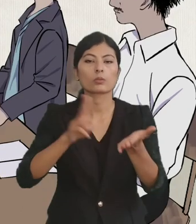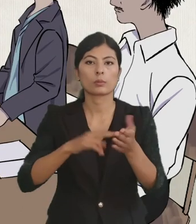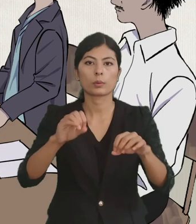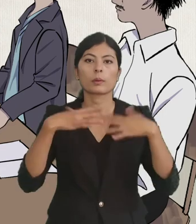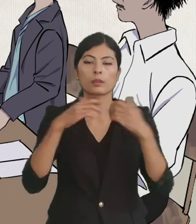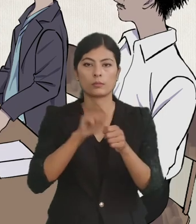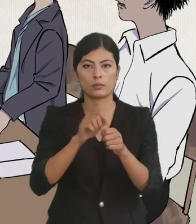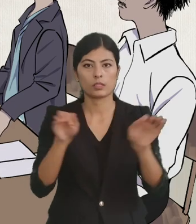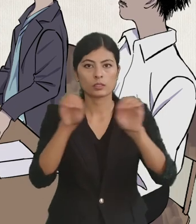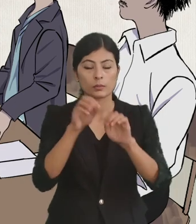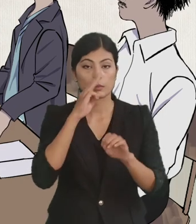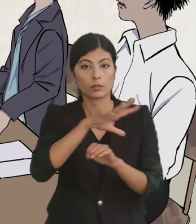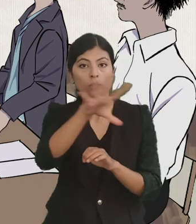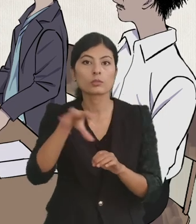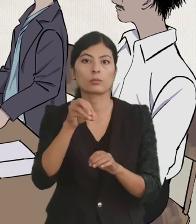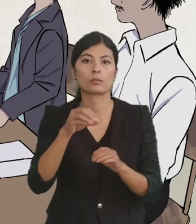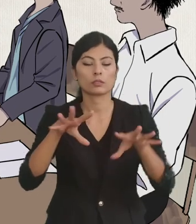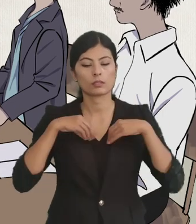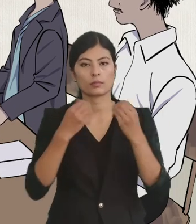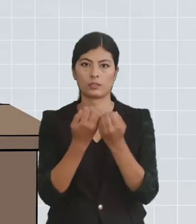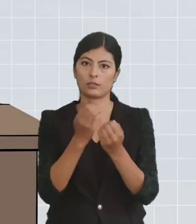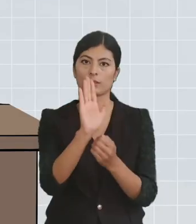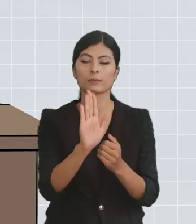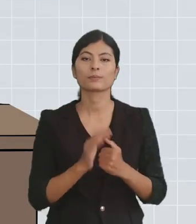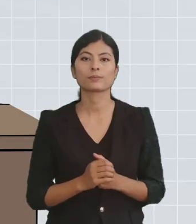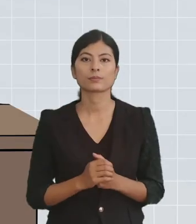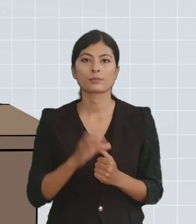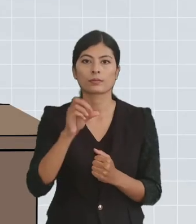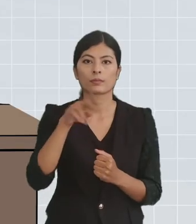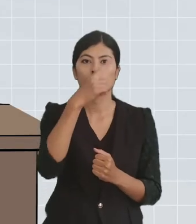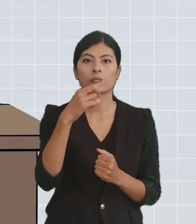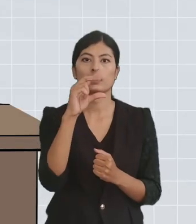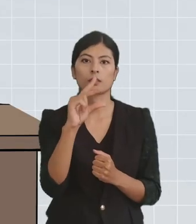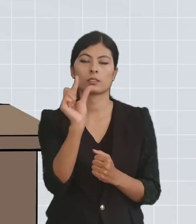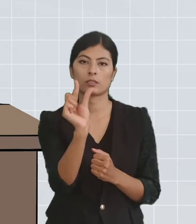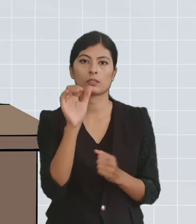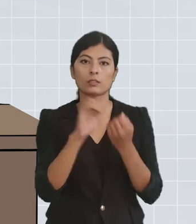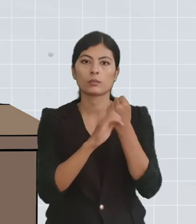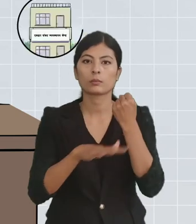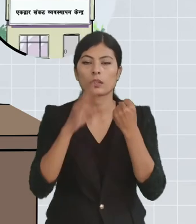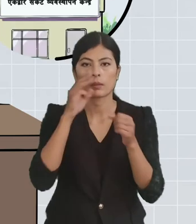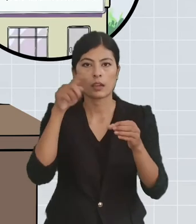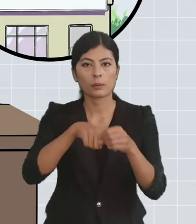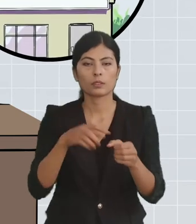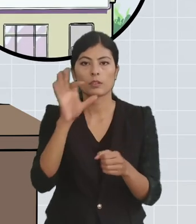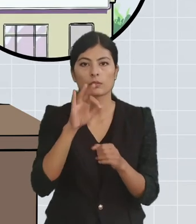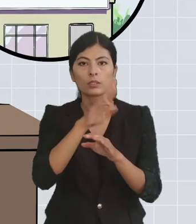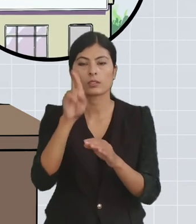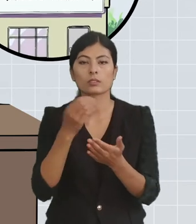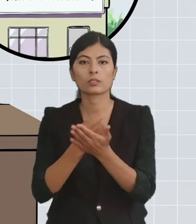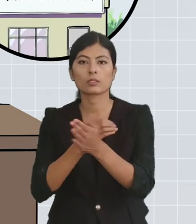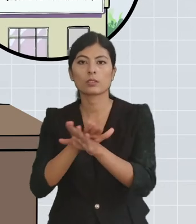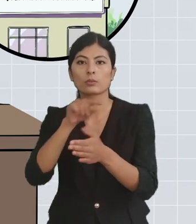थब प्रभापकारी बनावने सम्बंदमा सबयले शहमती जनाव छन। प्रेशन प्रणालीमा आबद्ध निकाए र सस्ताहरु